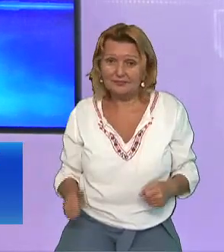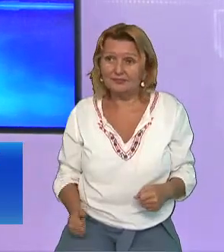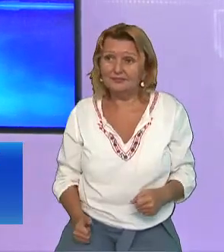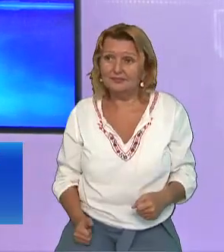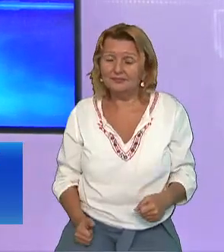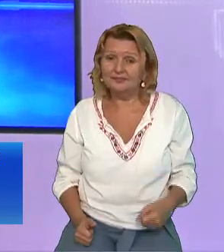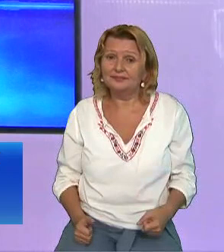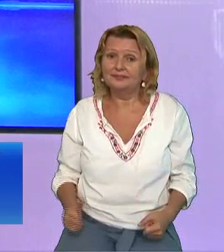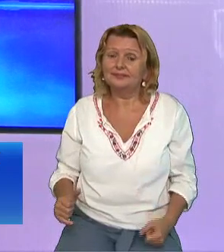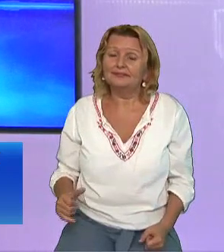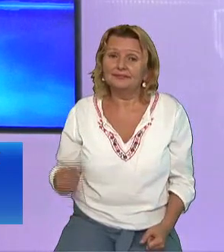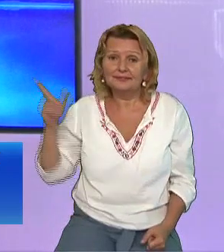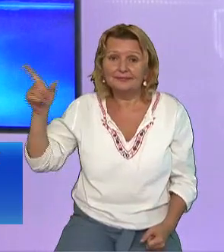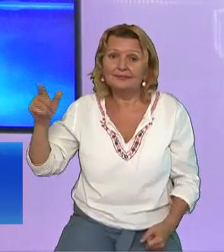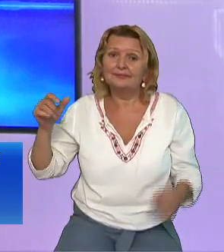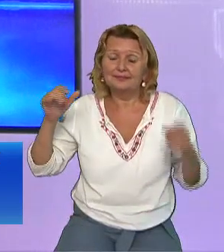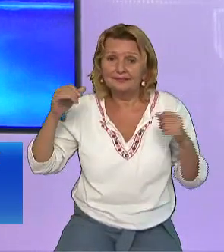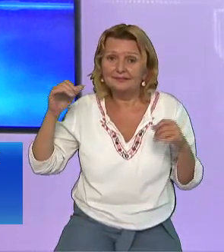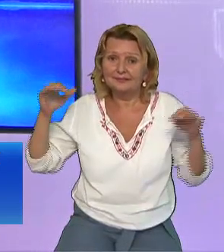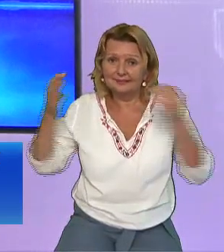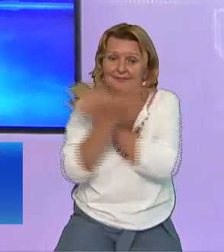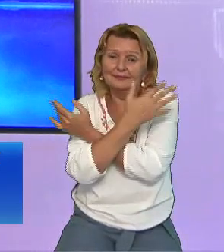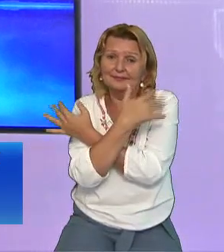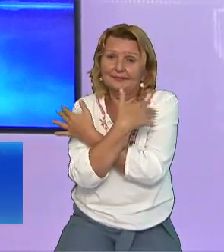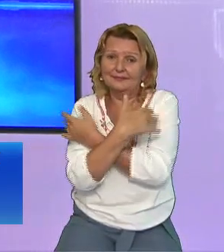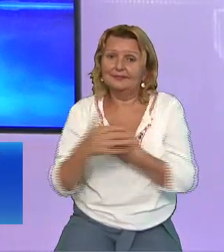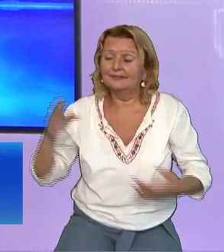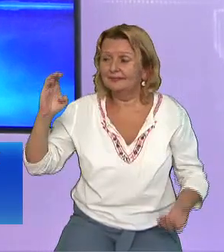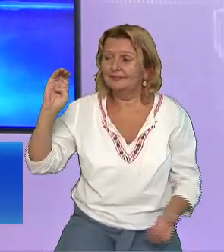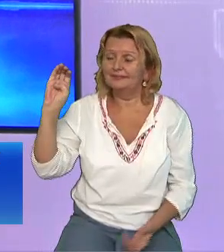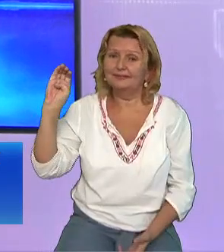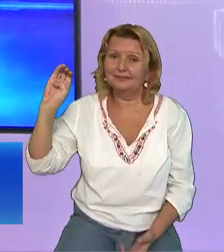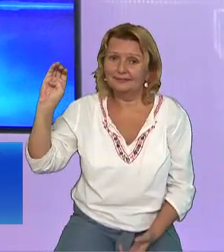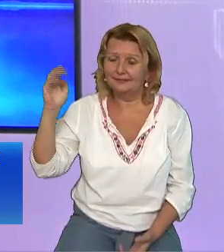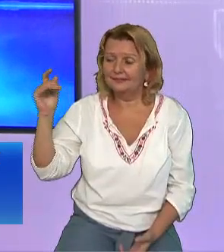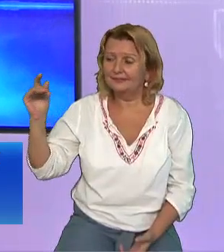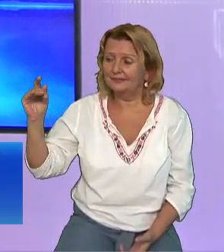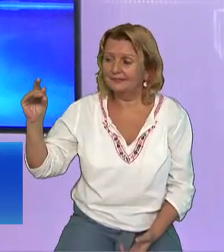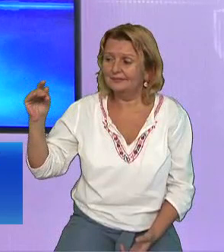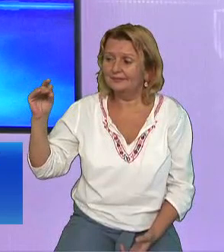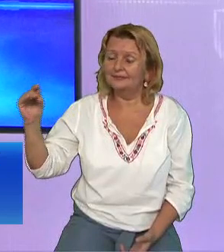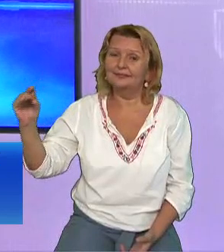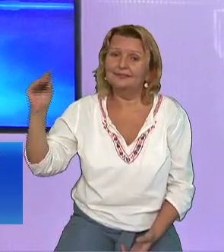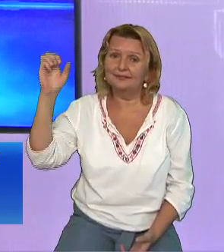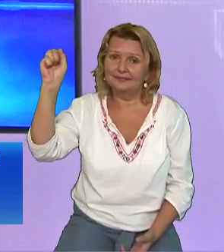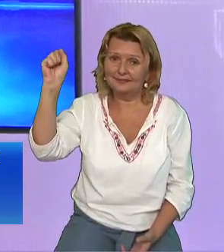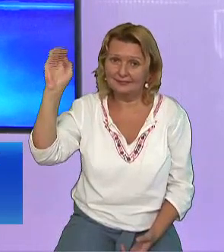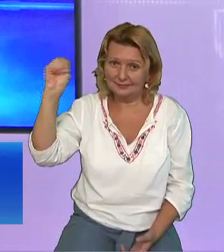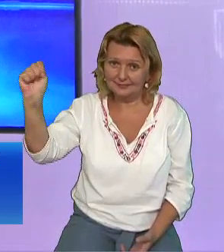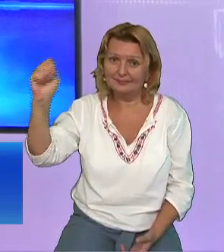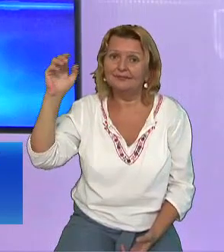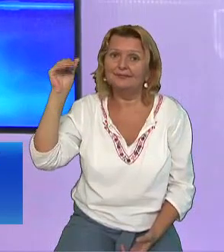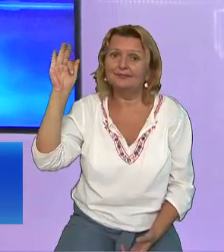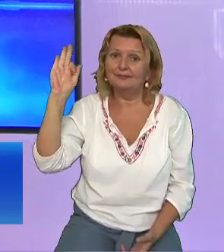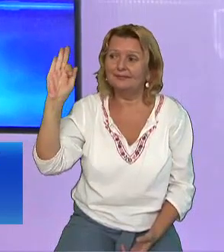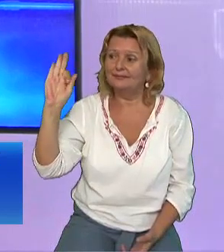Gavril Care a coborât din cer Acela a anunțat-o pe Maria Acela A fost martor la învierea Domnului